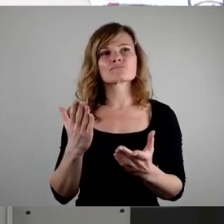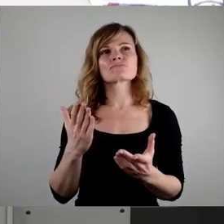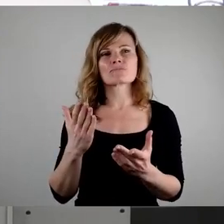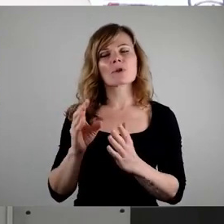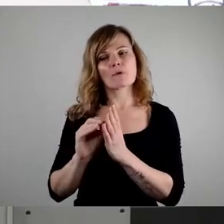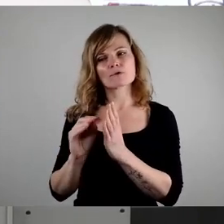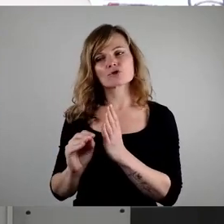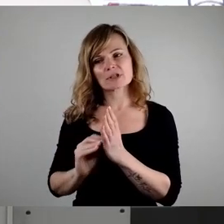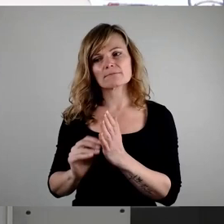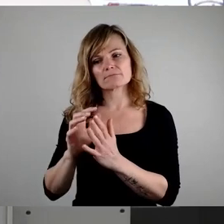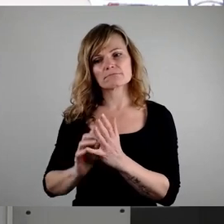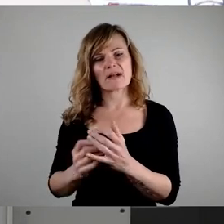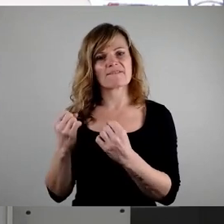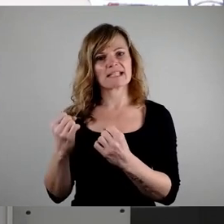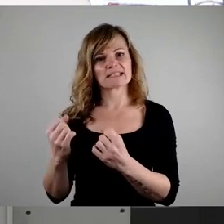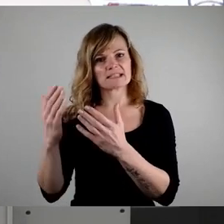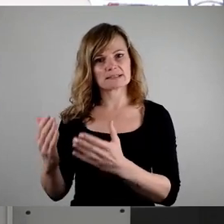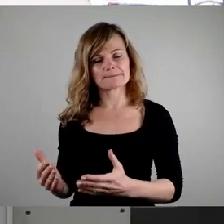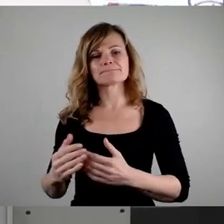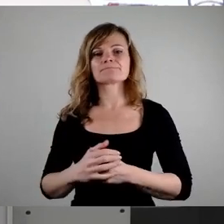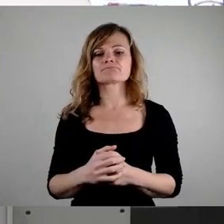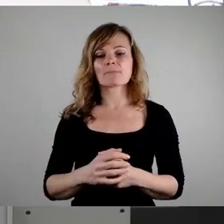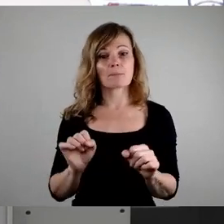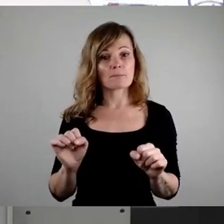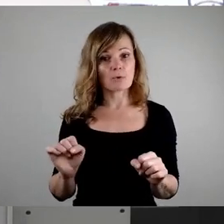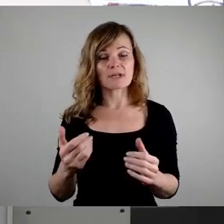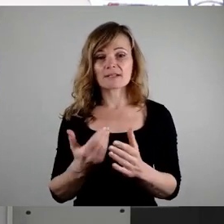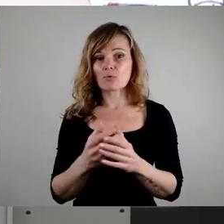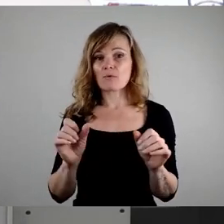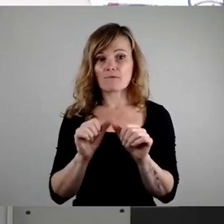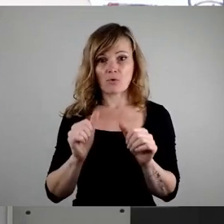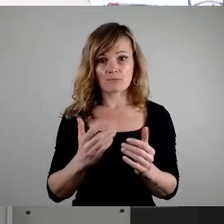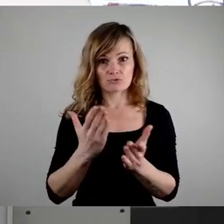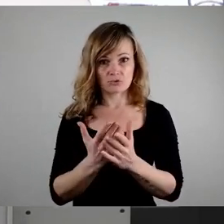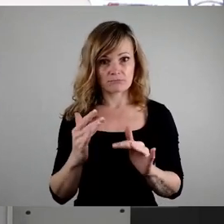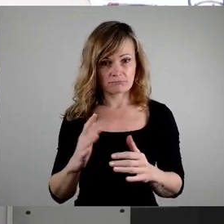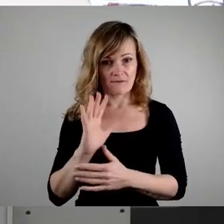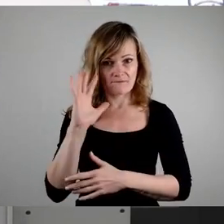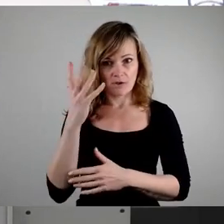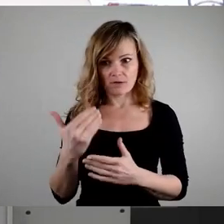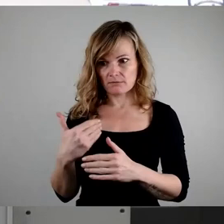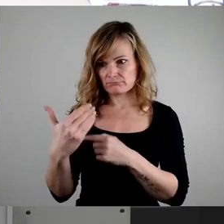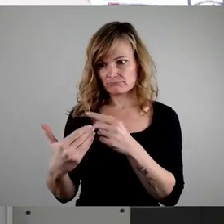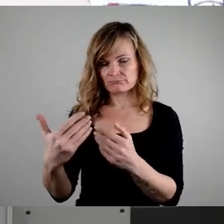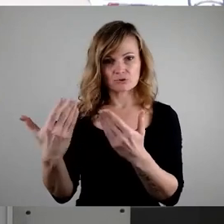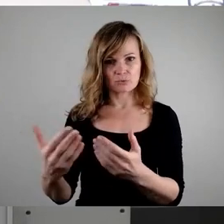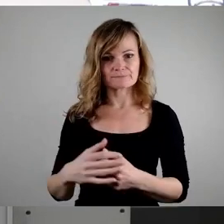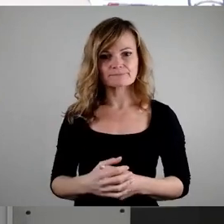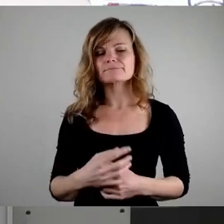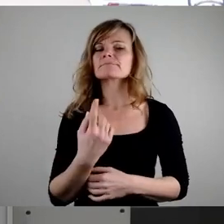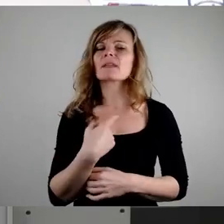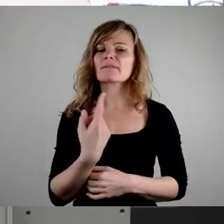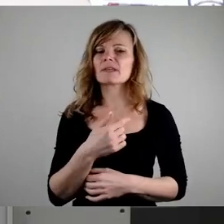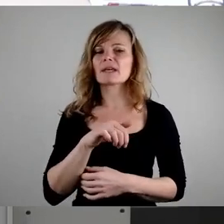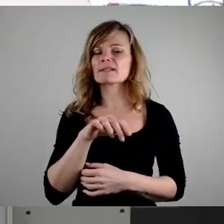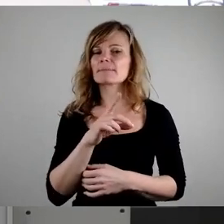anderen Städten schon erfolgreich in dieser Form praktiziert wird. Trotz allem sind wir als SPD-Fraktion der